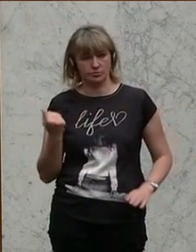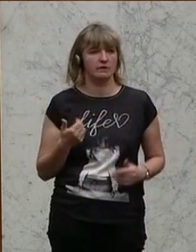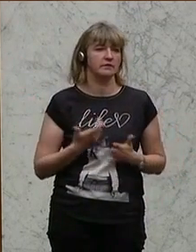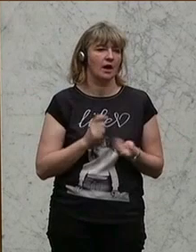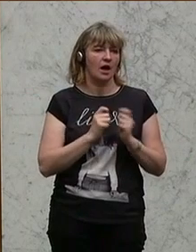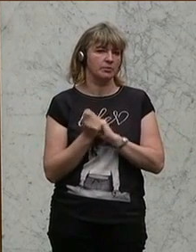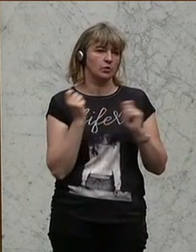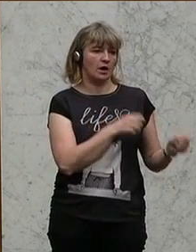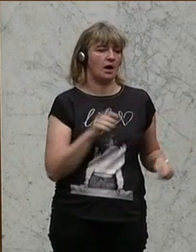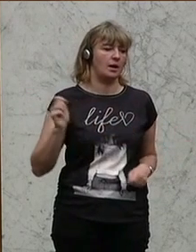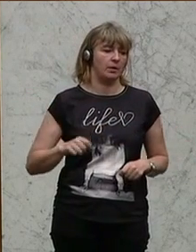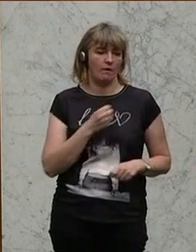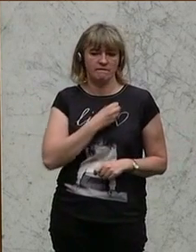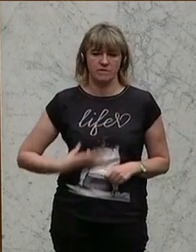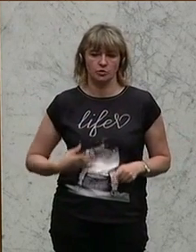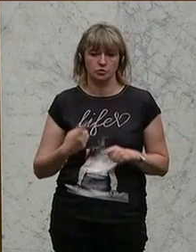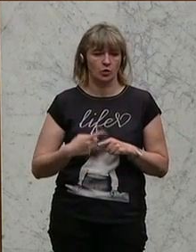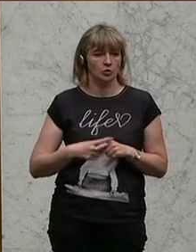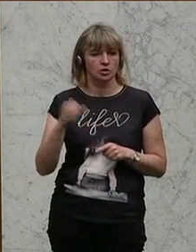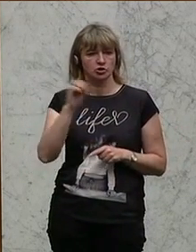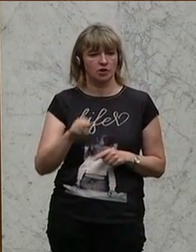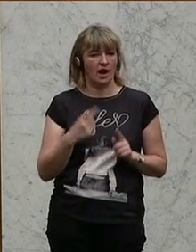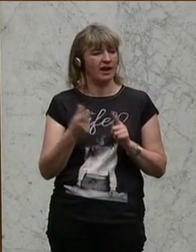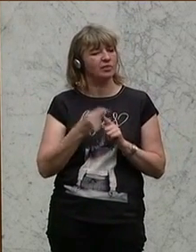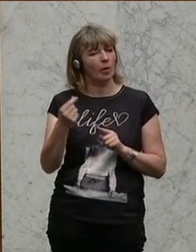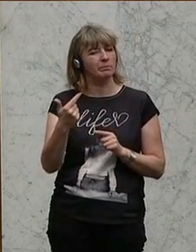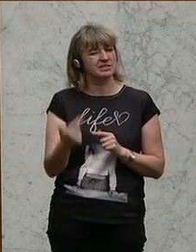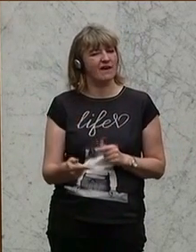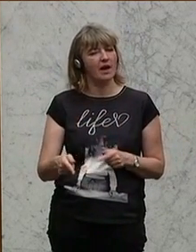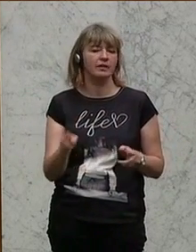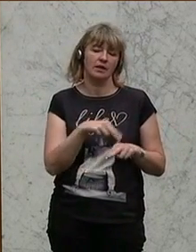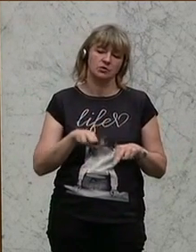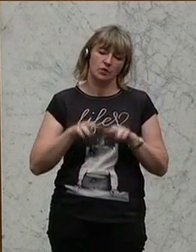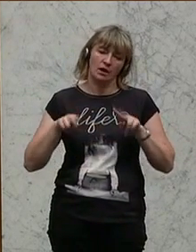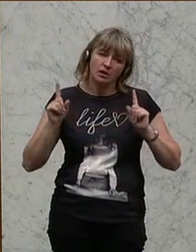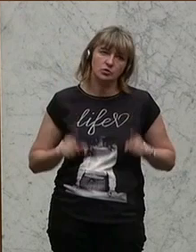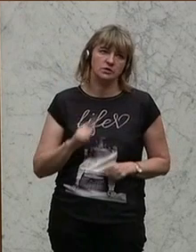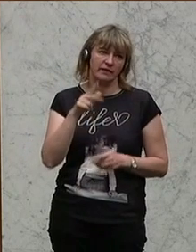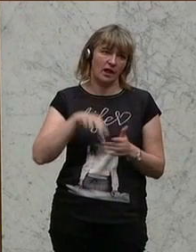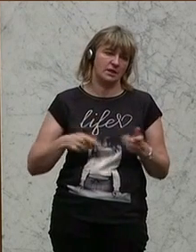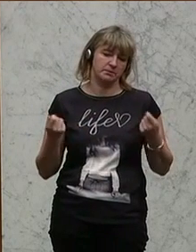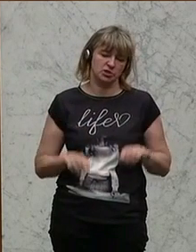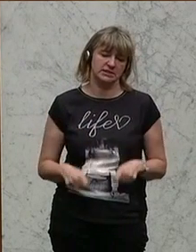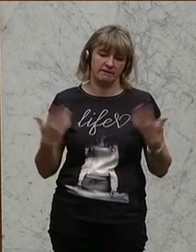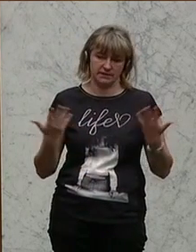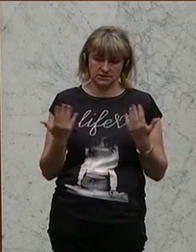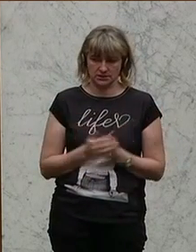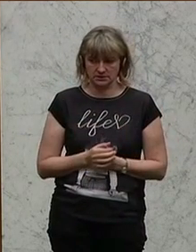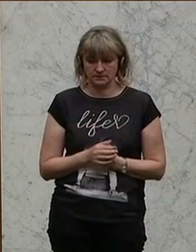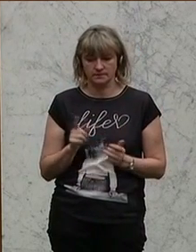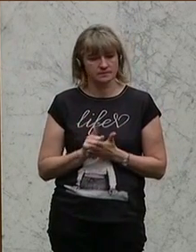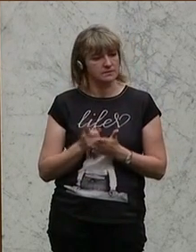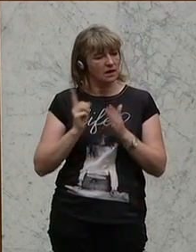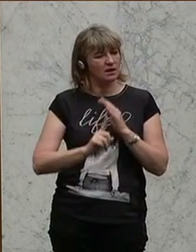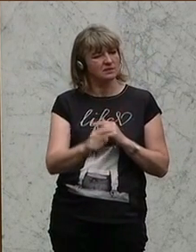Abänderungsantrag der Abgeordneten Fuchs und Strache zu Top 2. Der Nationalrat wolle in zweiter Lesung beschließen. Der